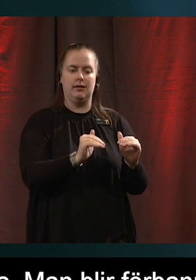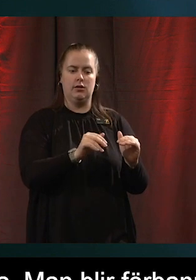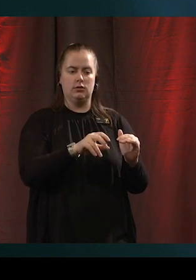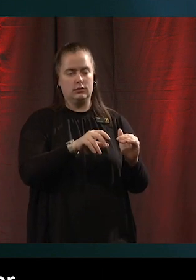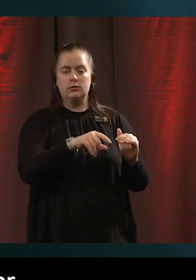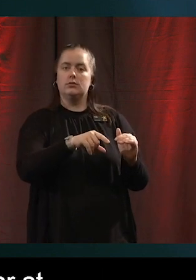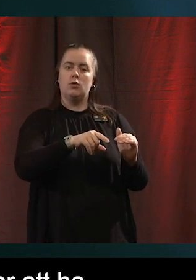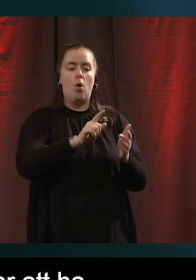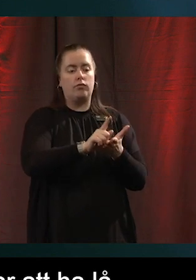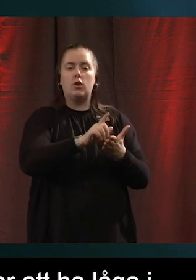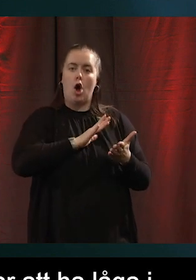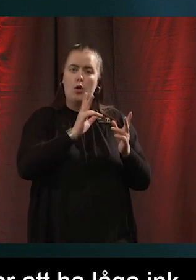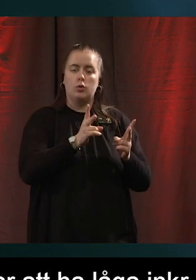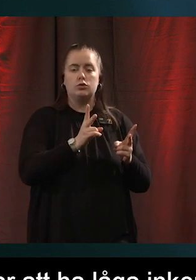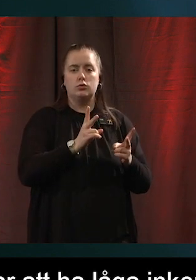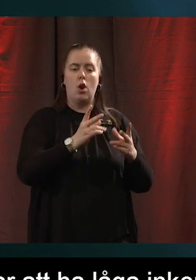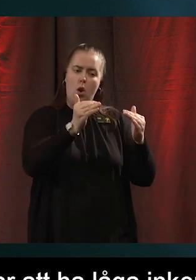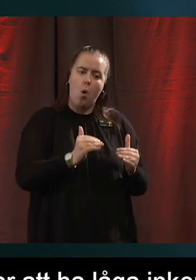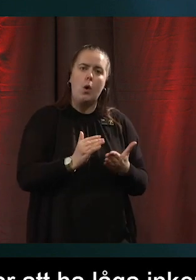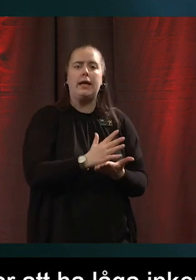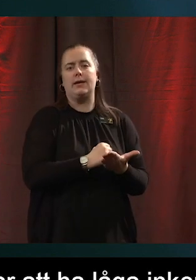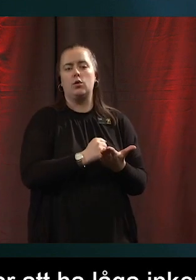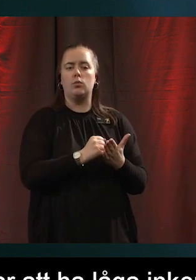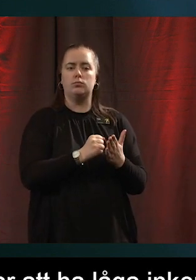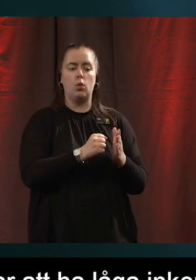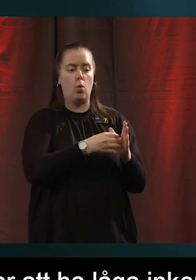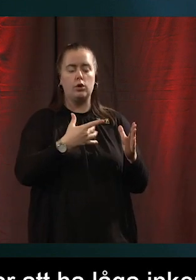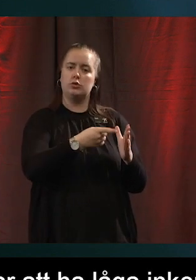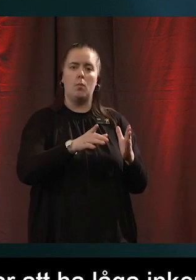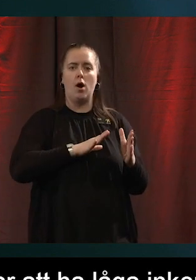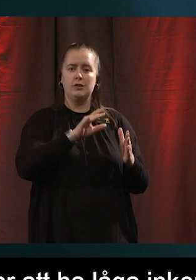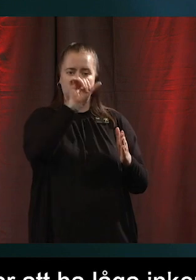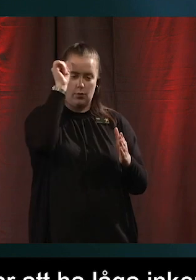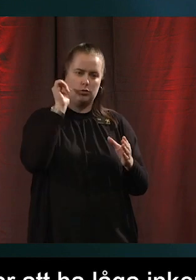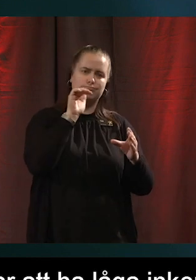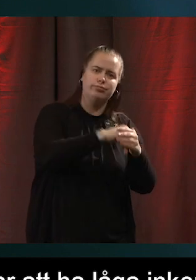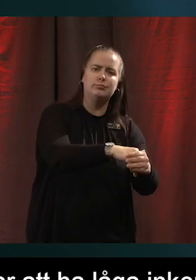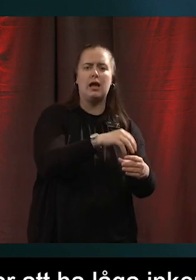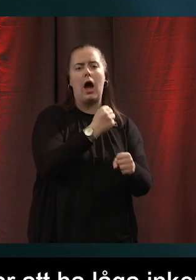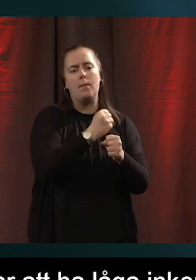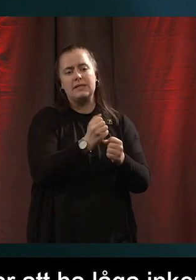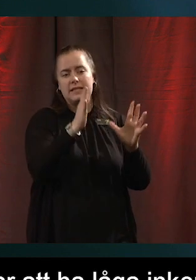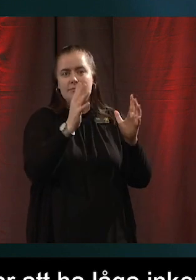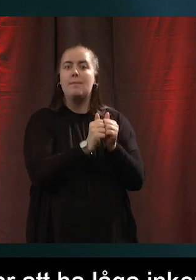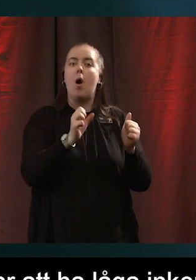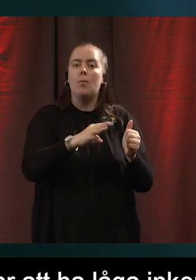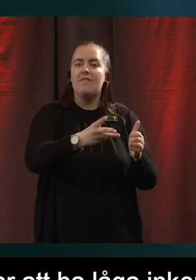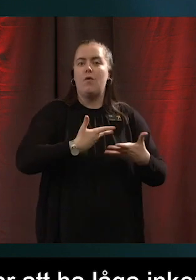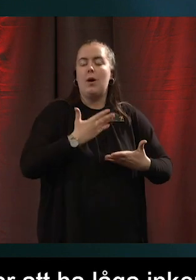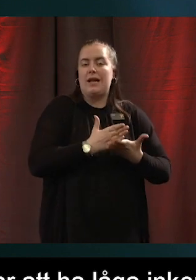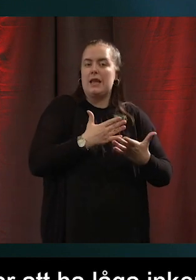inkomster. För att det är så svårt att delta i arbetslivet också. de som skulle kunna göra det. Om de kunde få rätt anpassningar. Och då